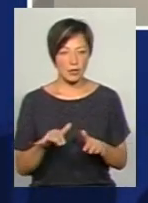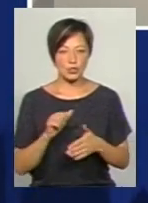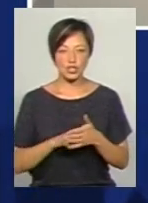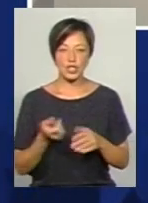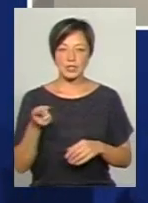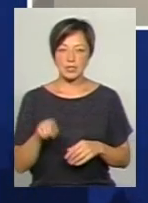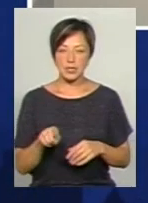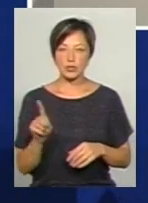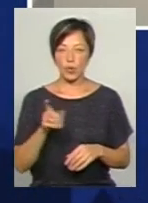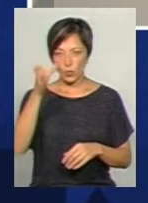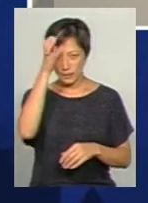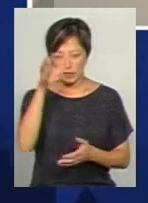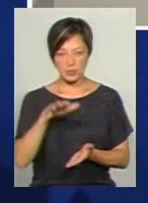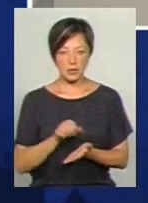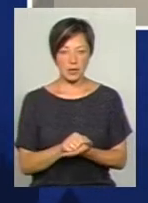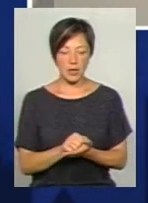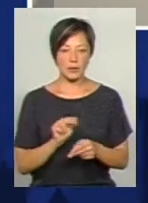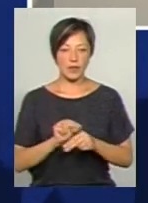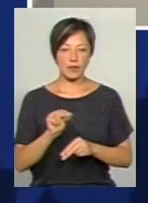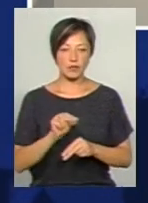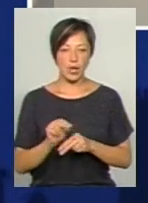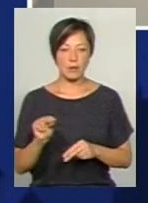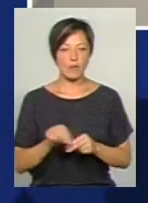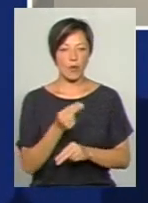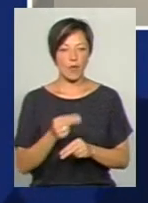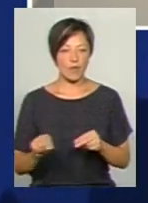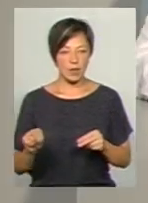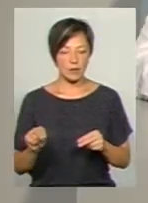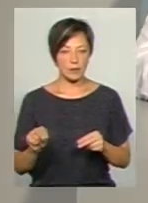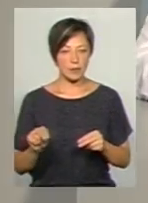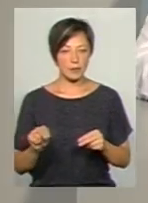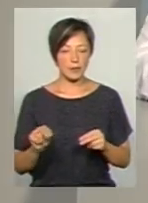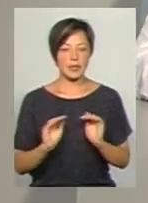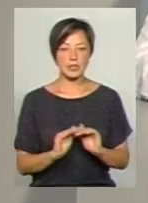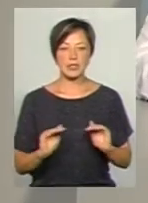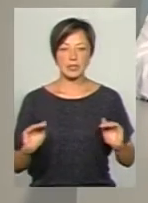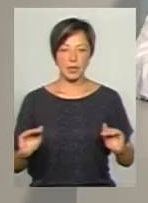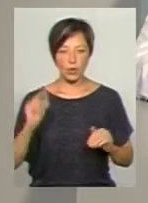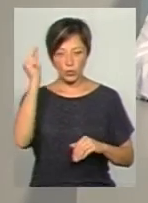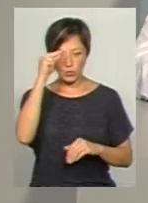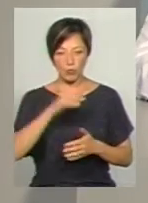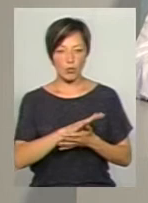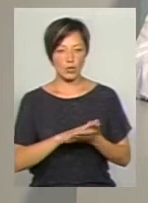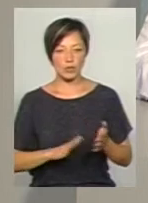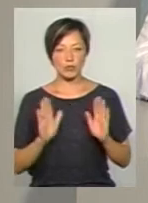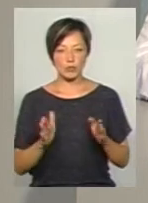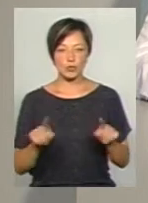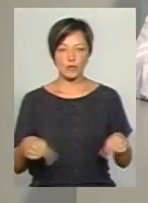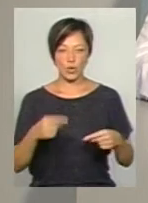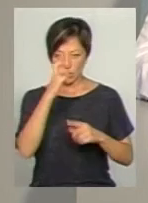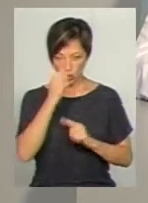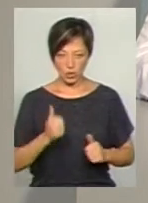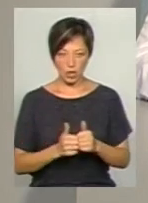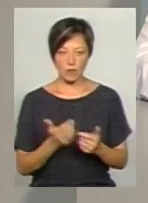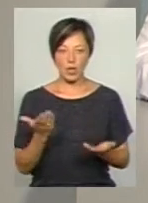що освіта займається навчанням і вихованням дітей-учнів, які в подальшому будуть творити державу.